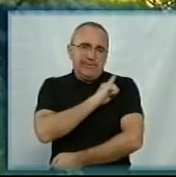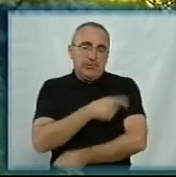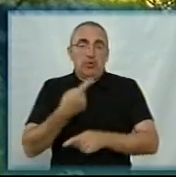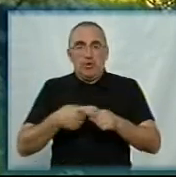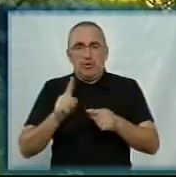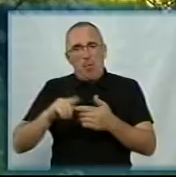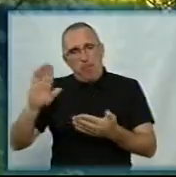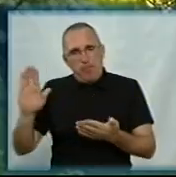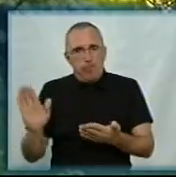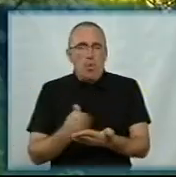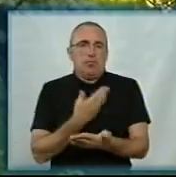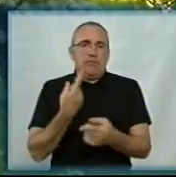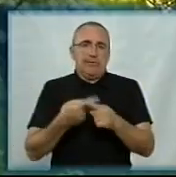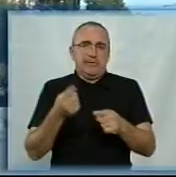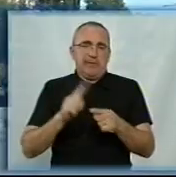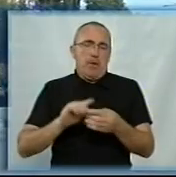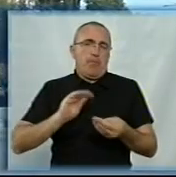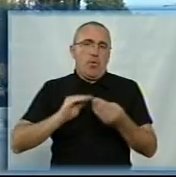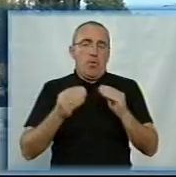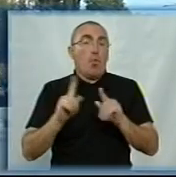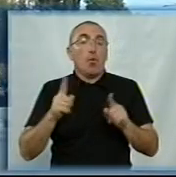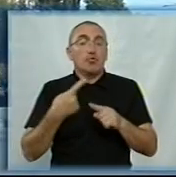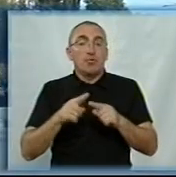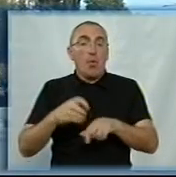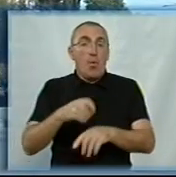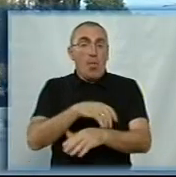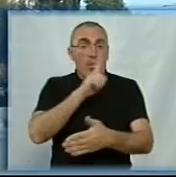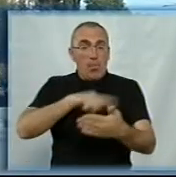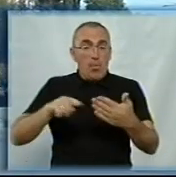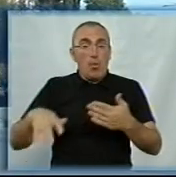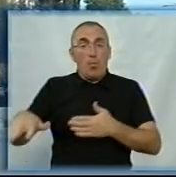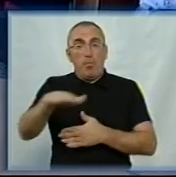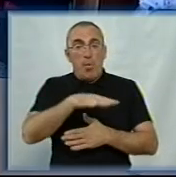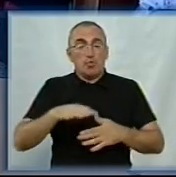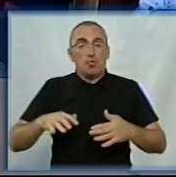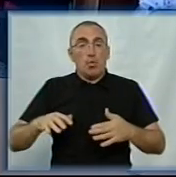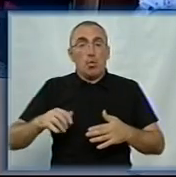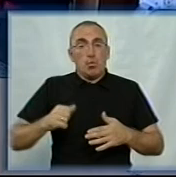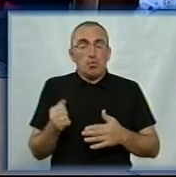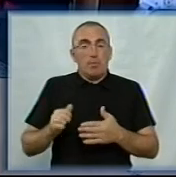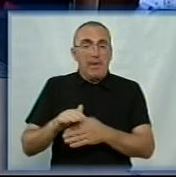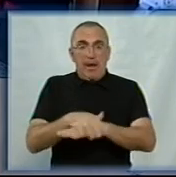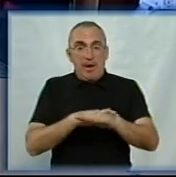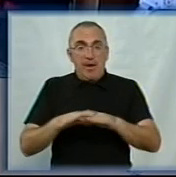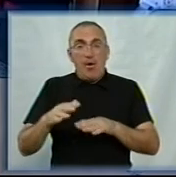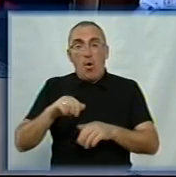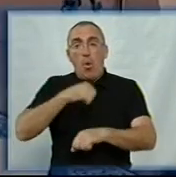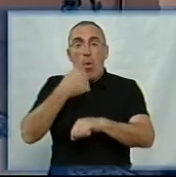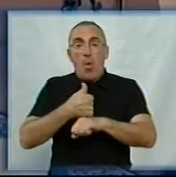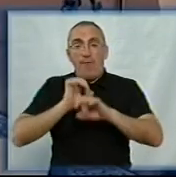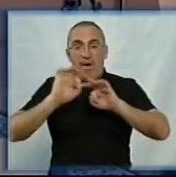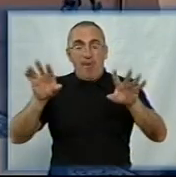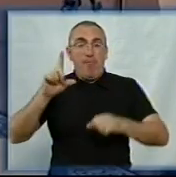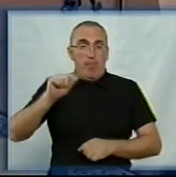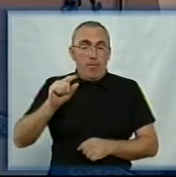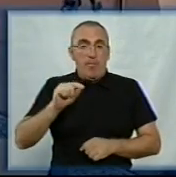позбутися цієї проблеми. Ось що про декомунізацію площі Дружби народів сказав міський голова під час наради в понеділок. Це